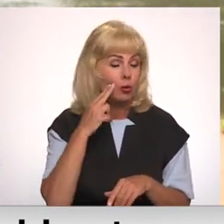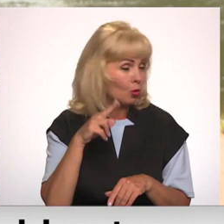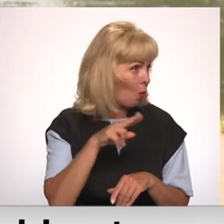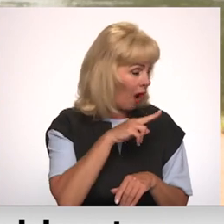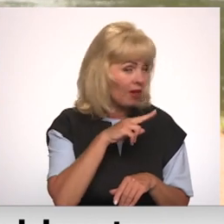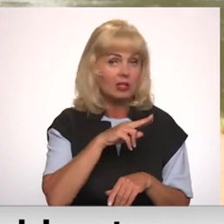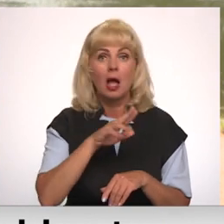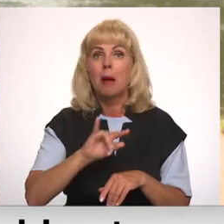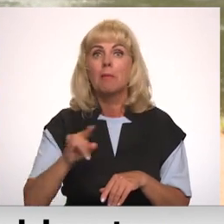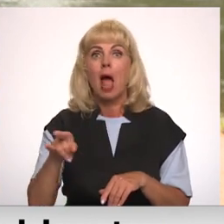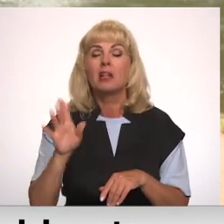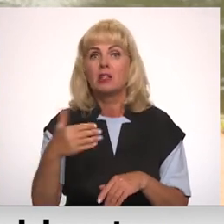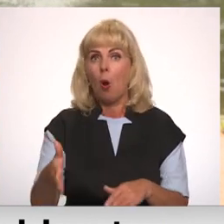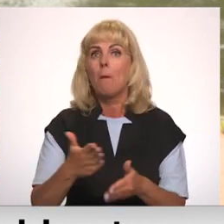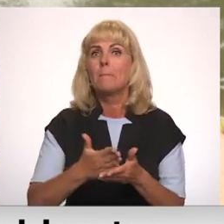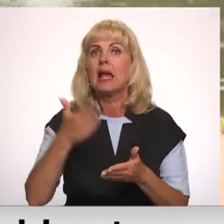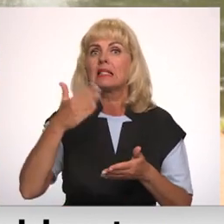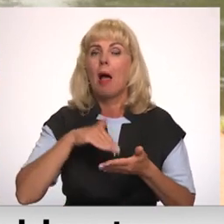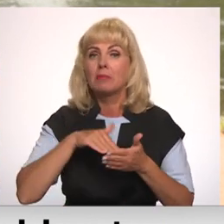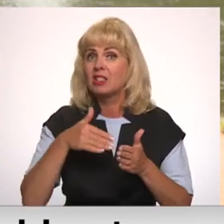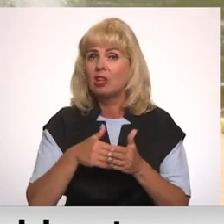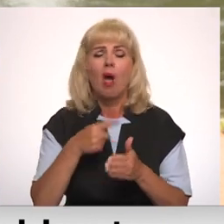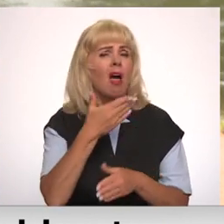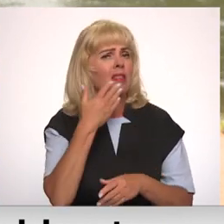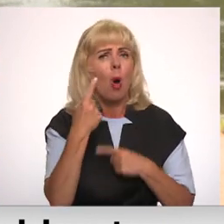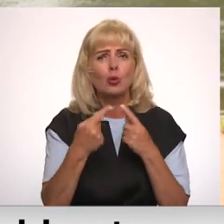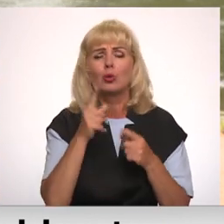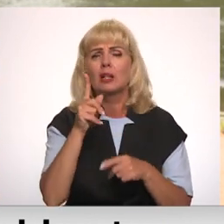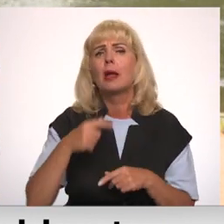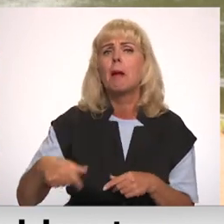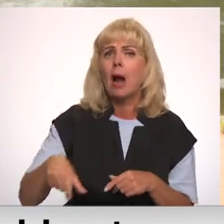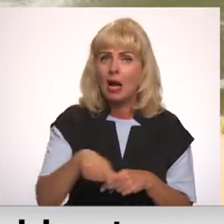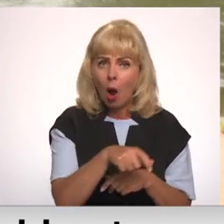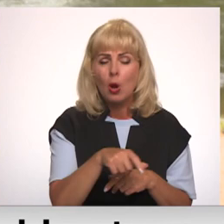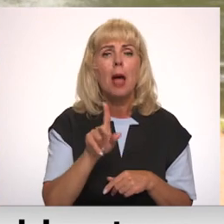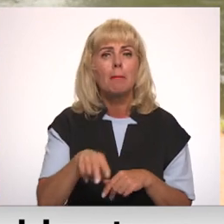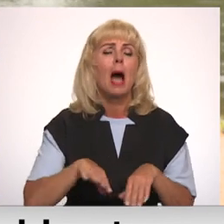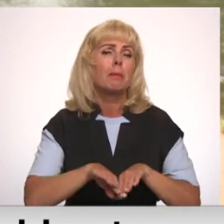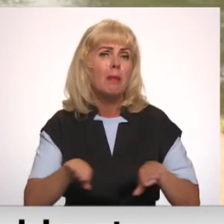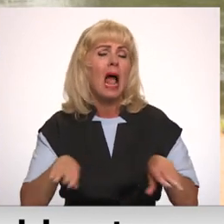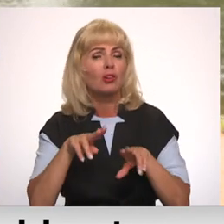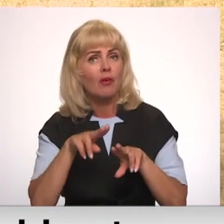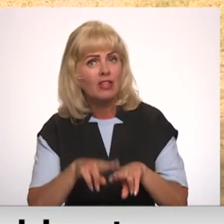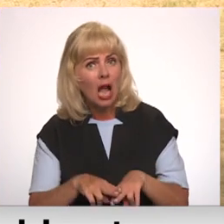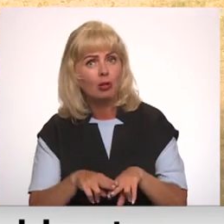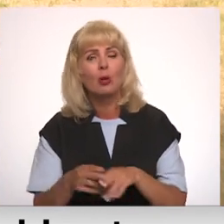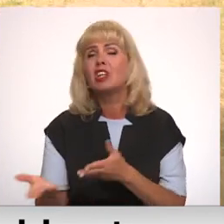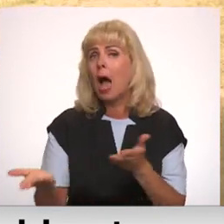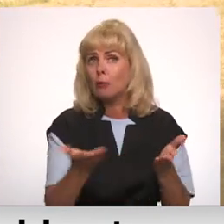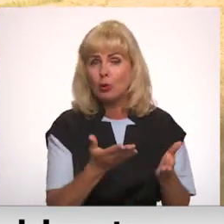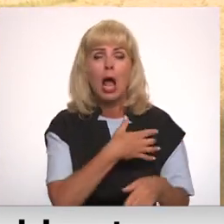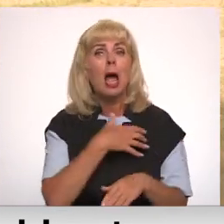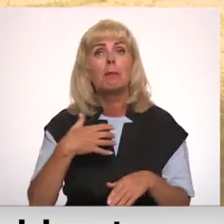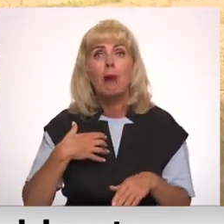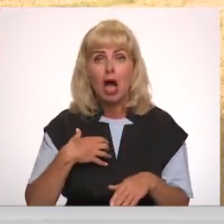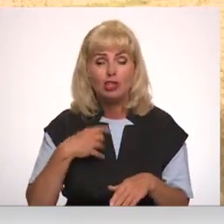var nonākt bīstumā situācijā. Un te jau no runa tikai par kauju, te ir runa par peldvietu jebkuru. Pašvaldība